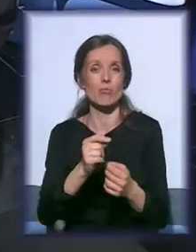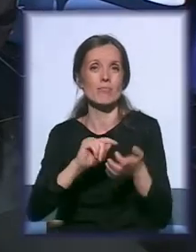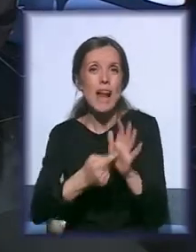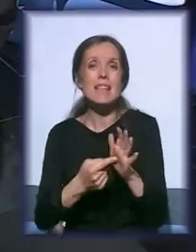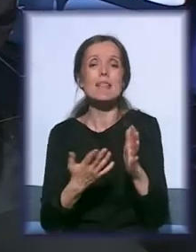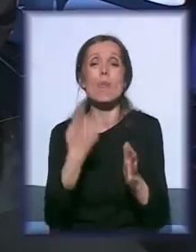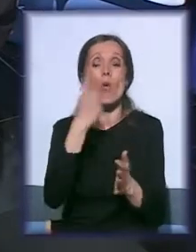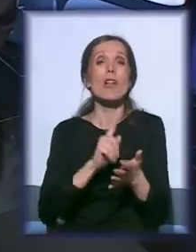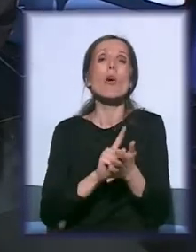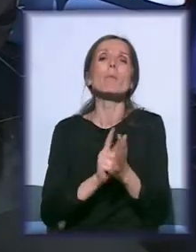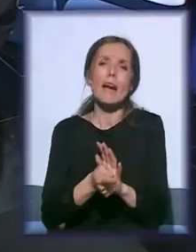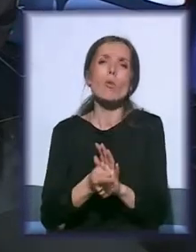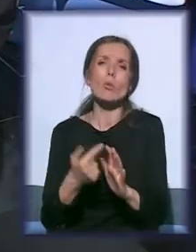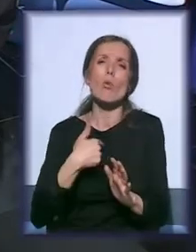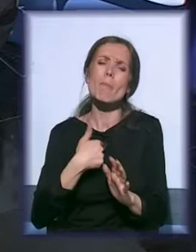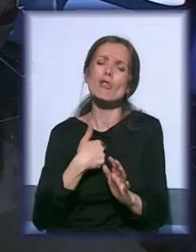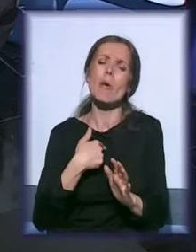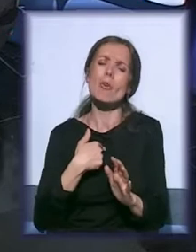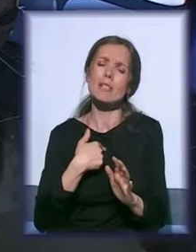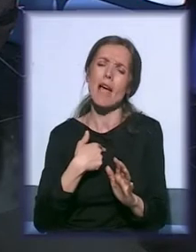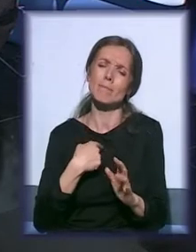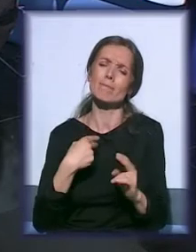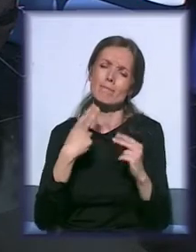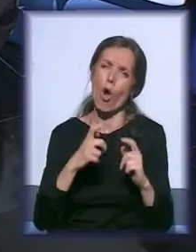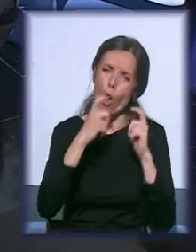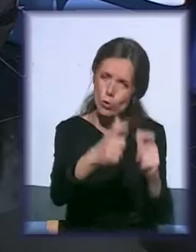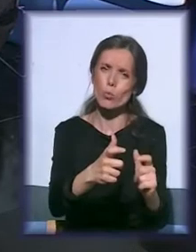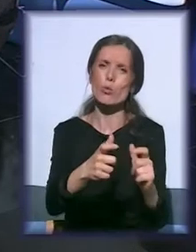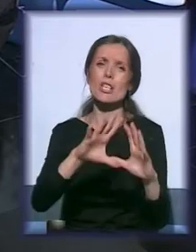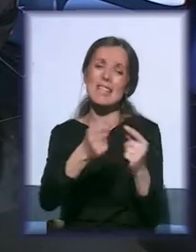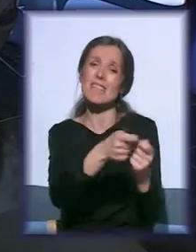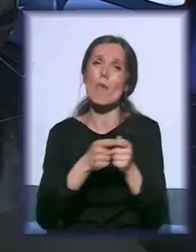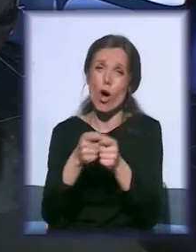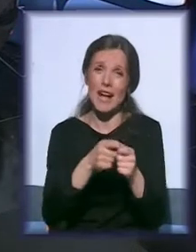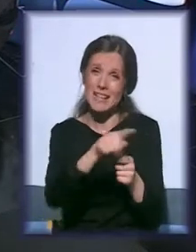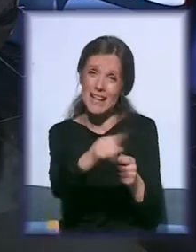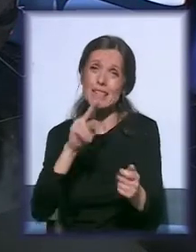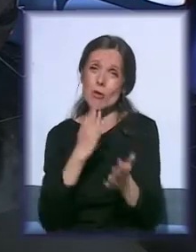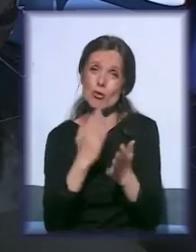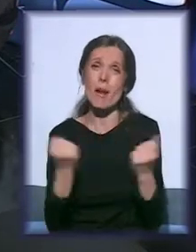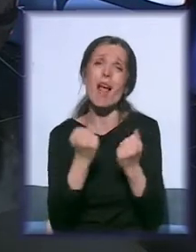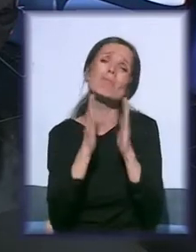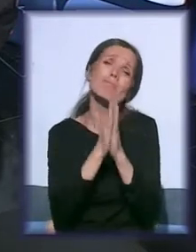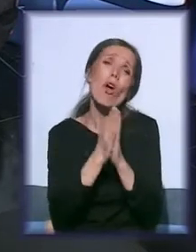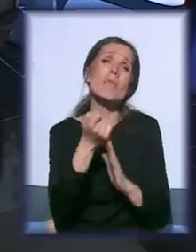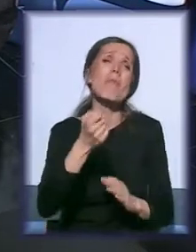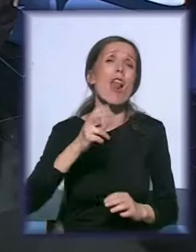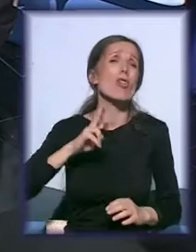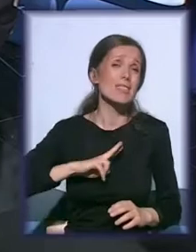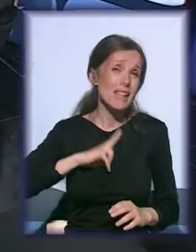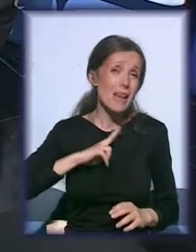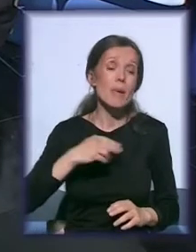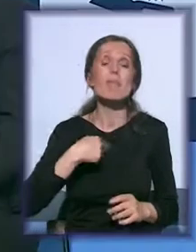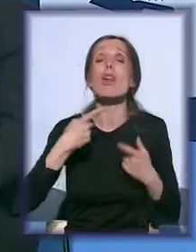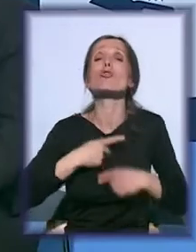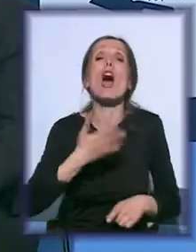Jednog momenta ćemo mi se odužiti svim organizacijama koje su bile aktivne, samo treba malo biti strpljiv. Žao nam je što nemamo dovoljno sredstava